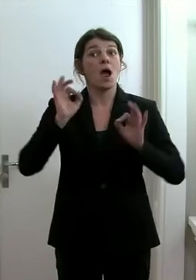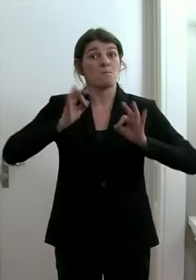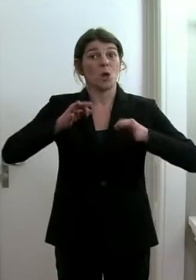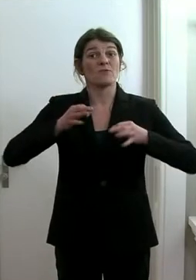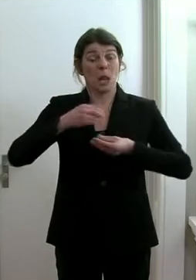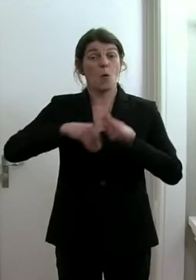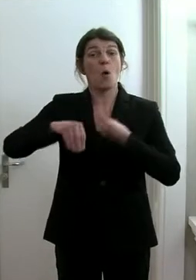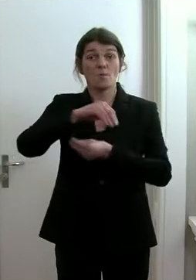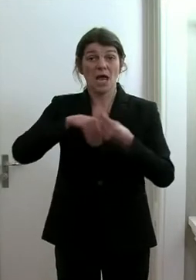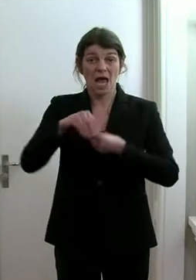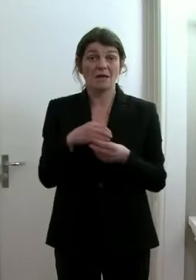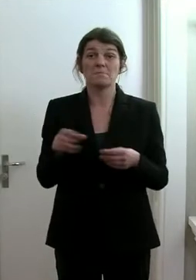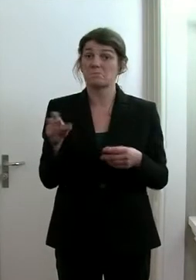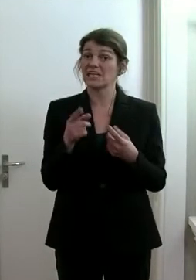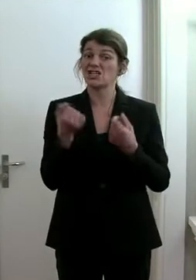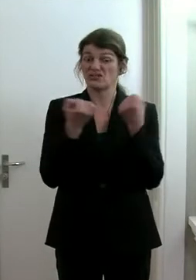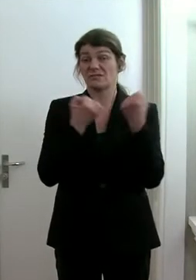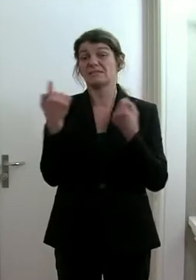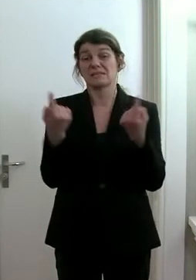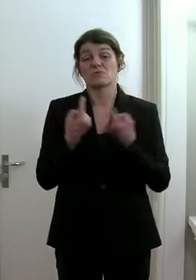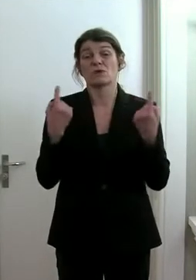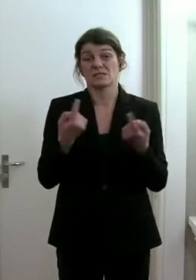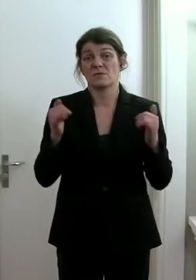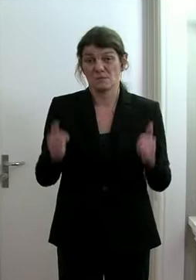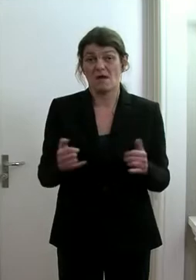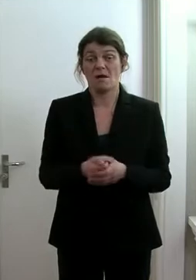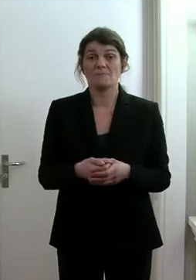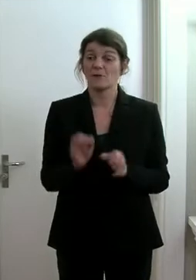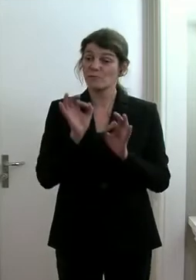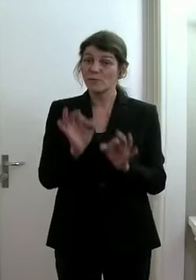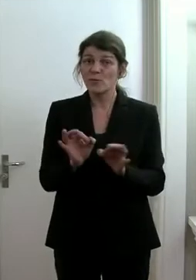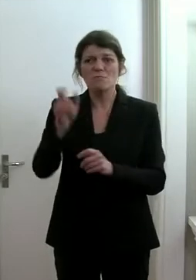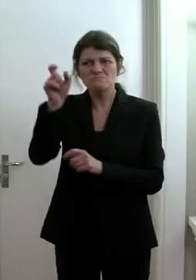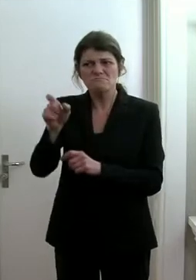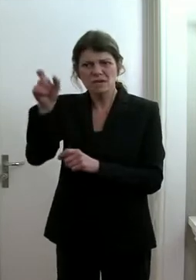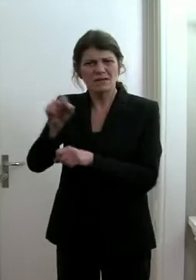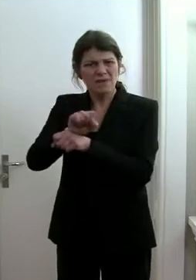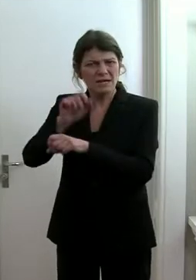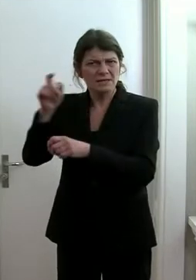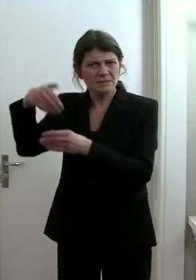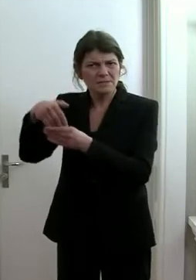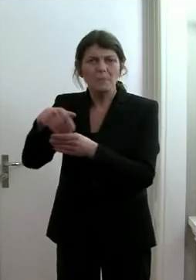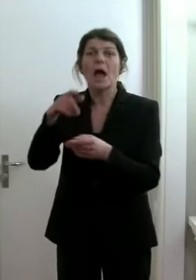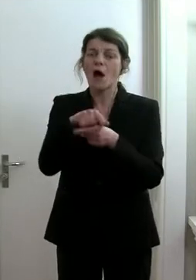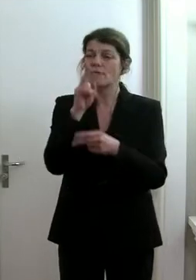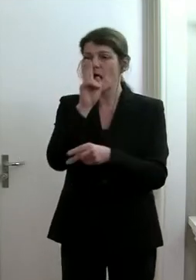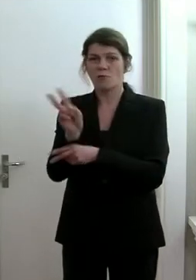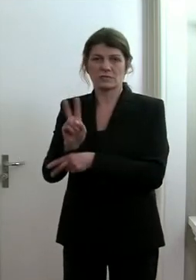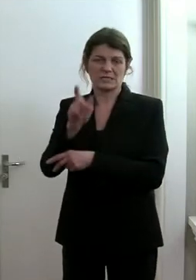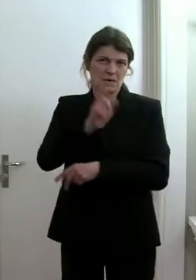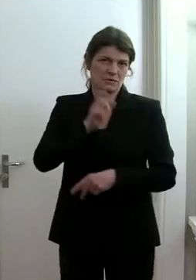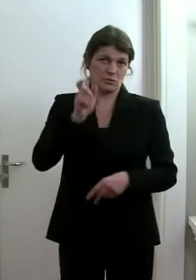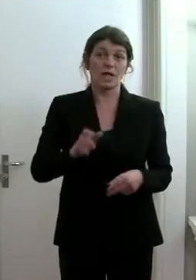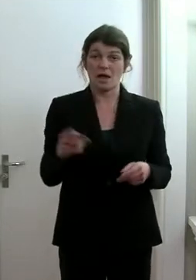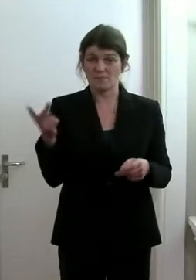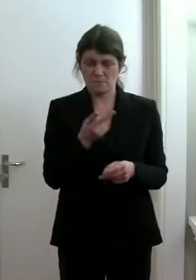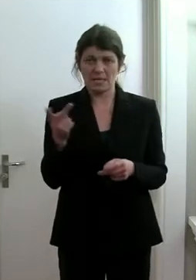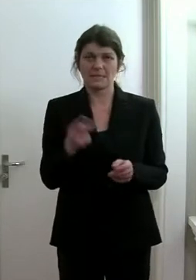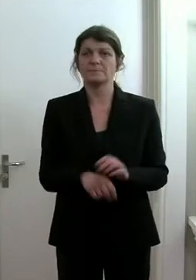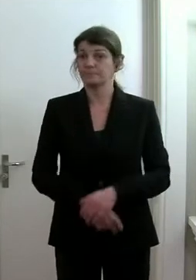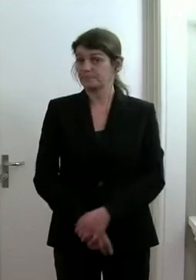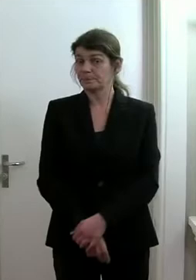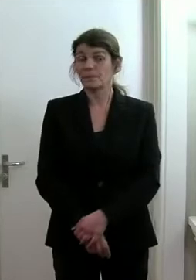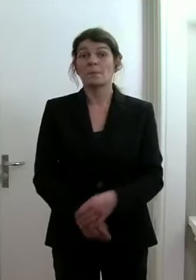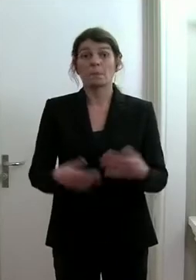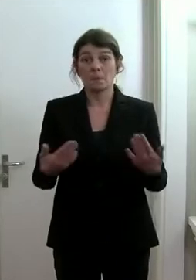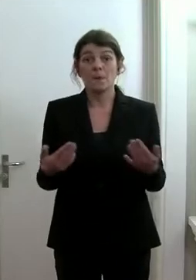Umgang mit der sehr schwierigen Situation sowohl für Insassen wie auch für das Aufsichtspersonal. Eine